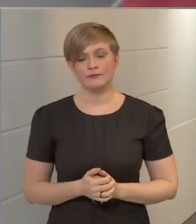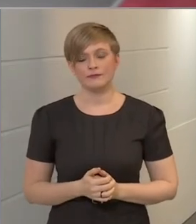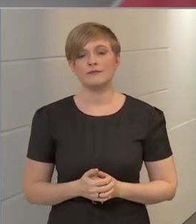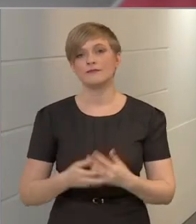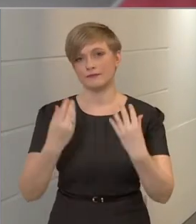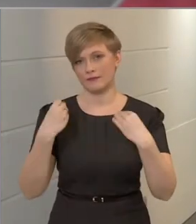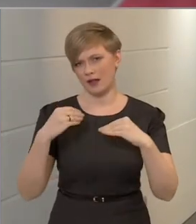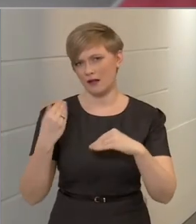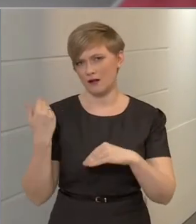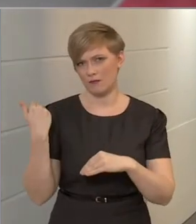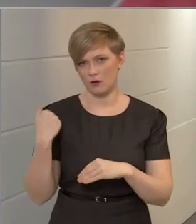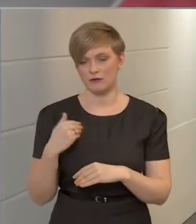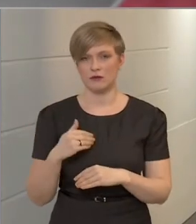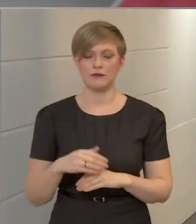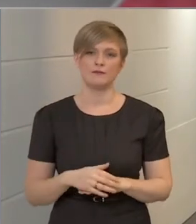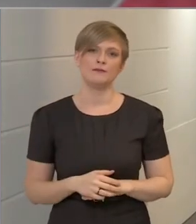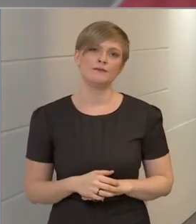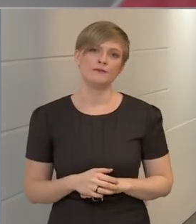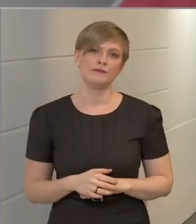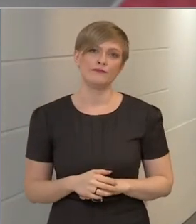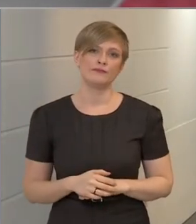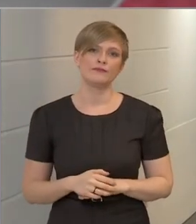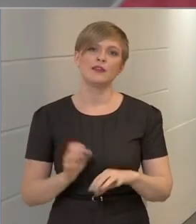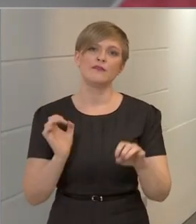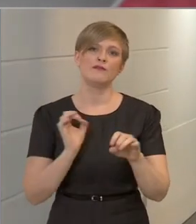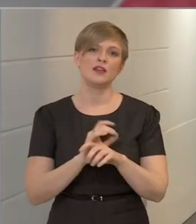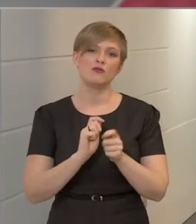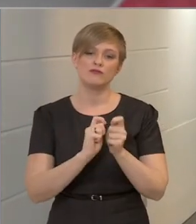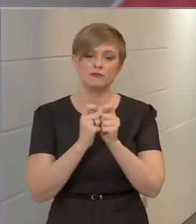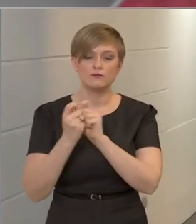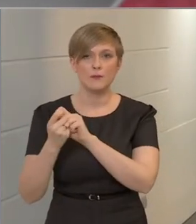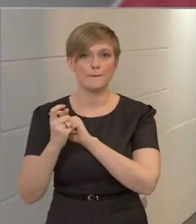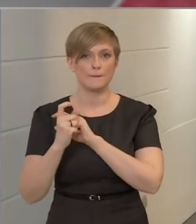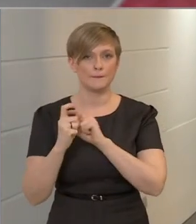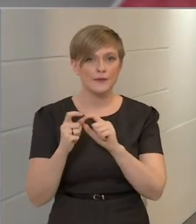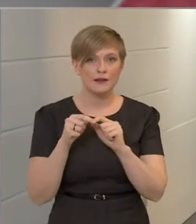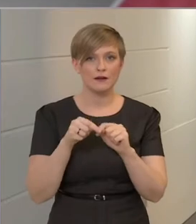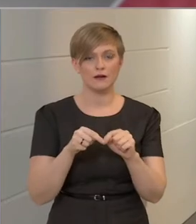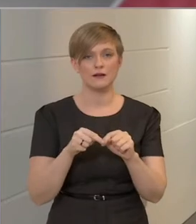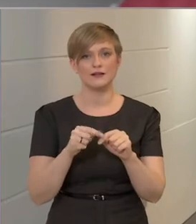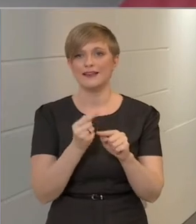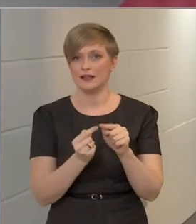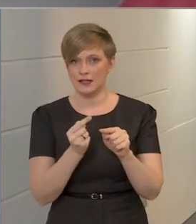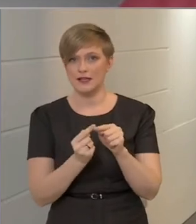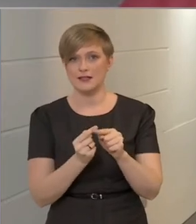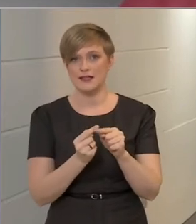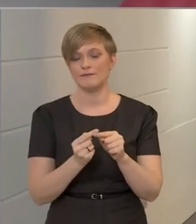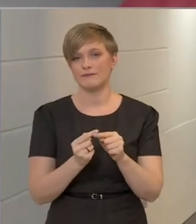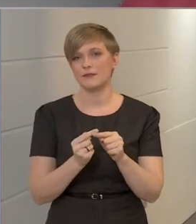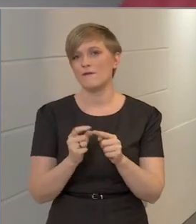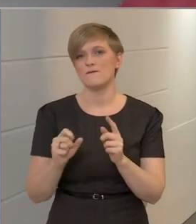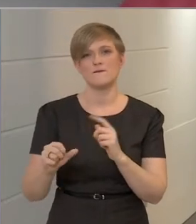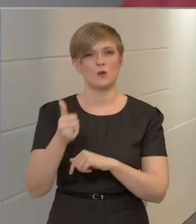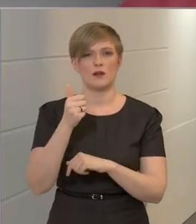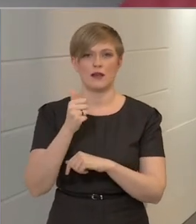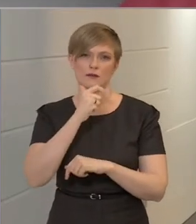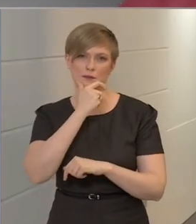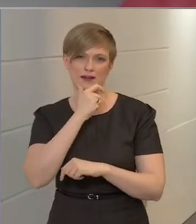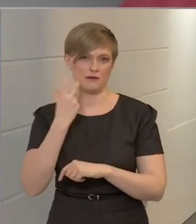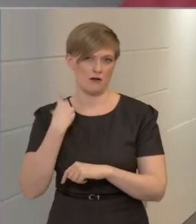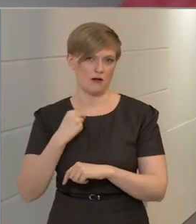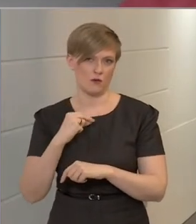Elmondtam, hogy a vírusvariánsoknak egy része, jellemzően a brit mutáns